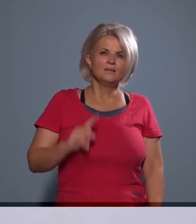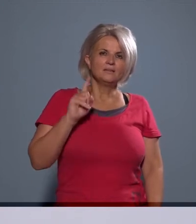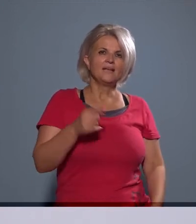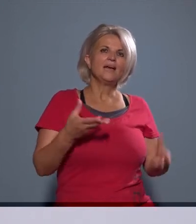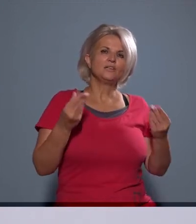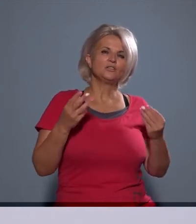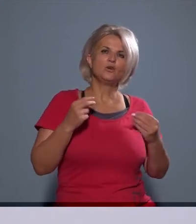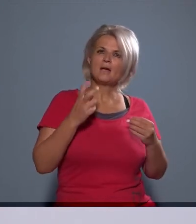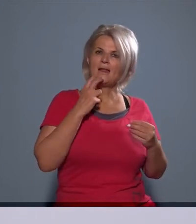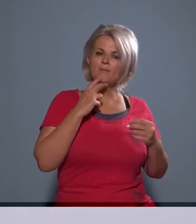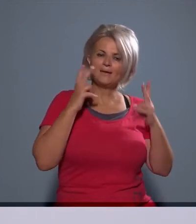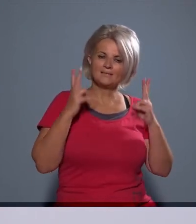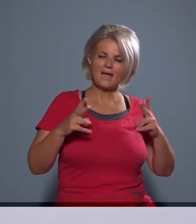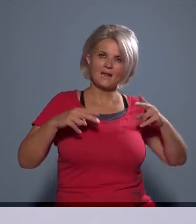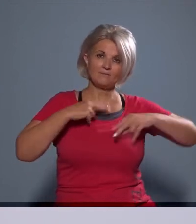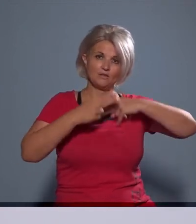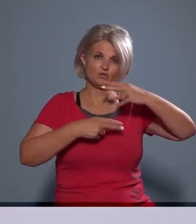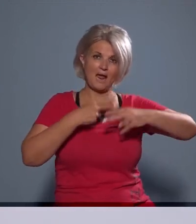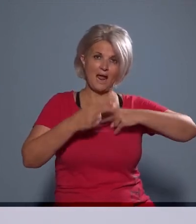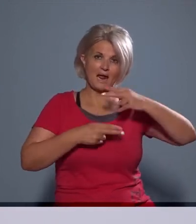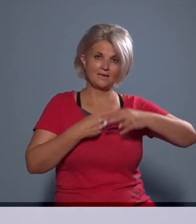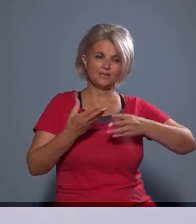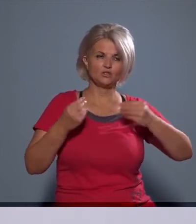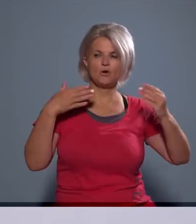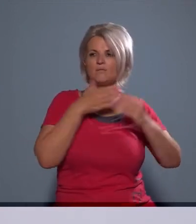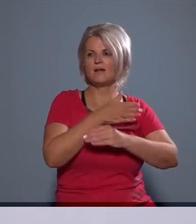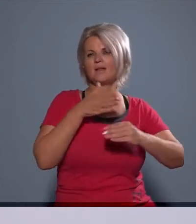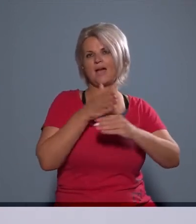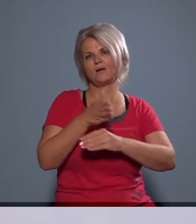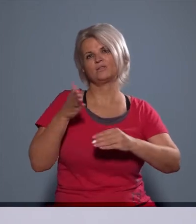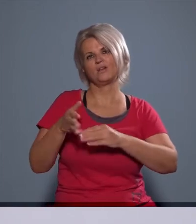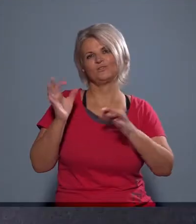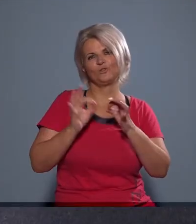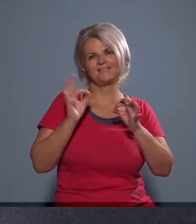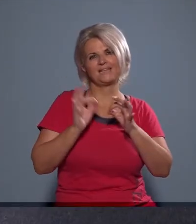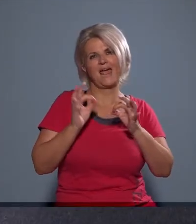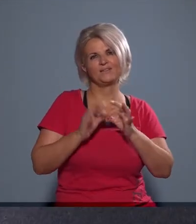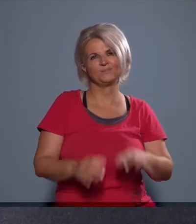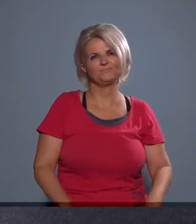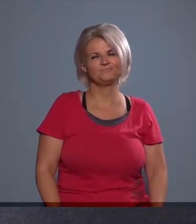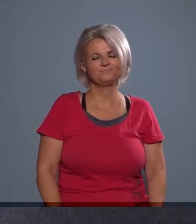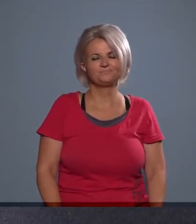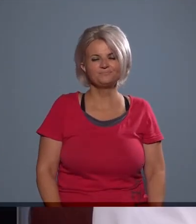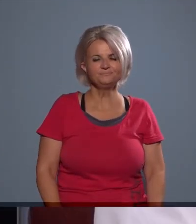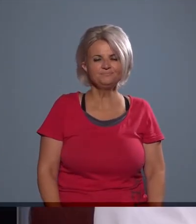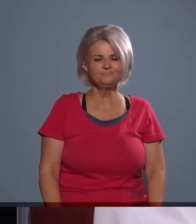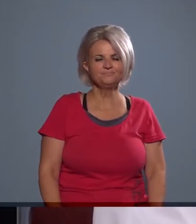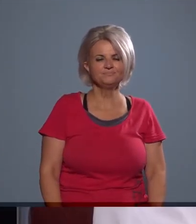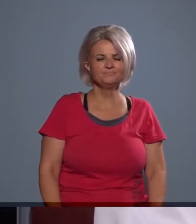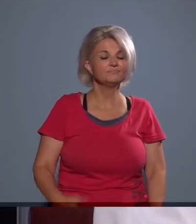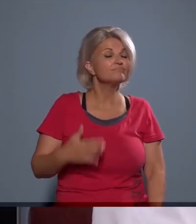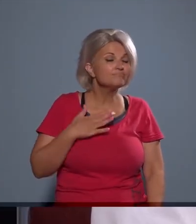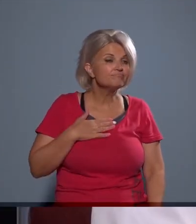mindeközben vizsgálni, és nagyon sok felé ágazhat el ez a történet. Azt gondoltam, hogy nem